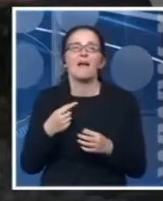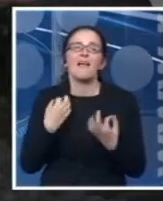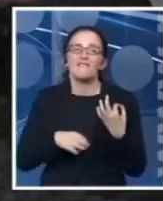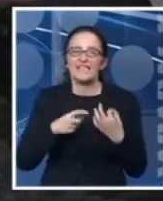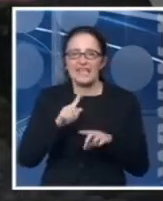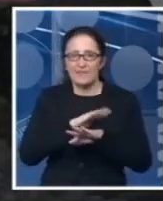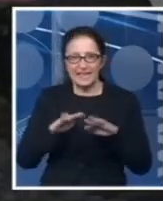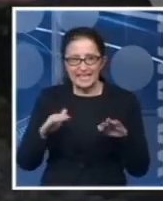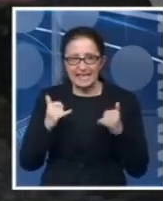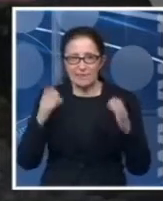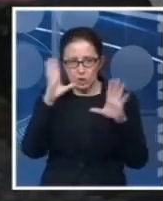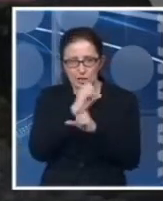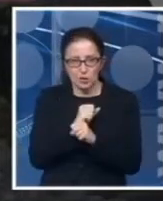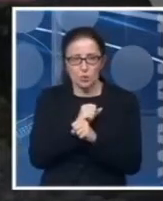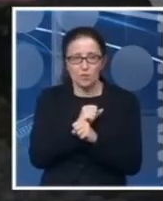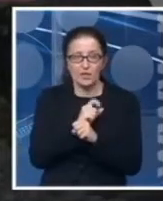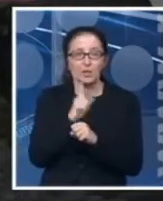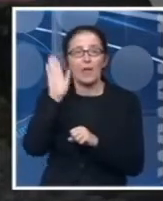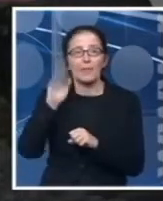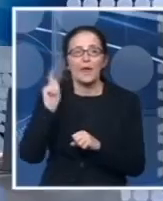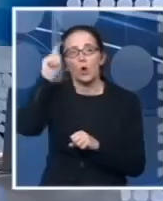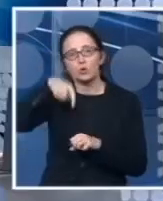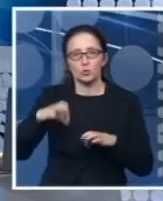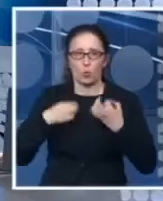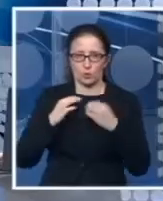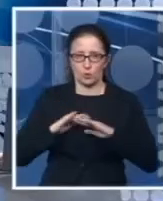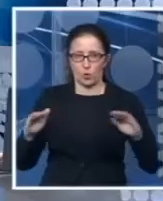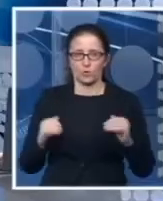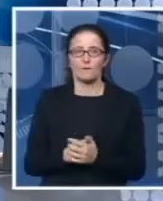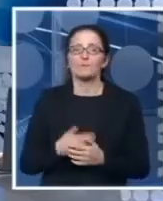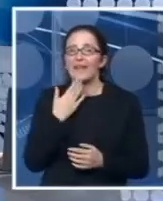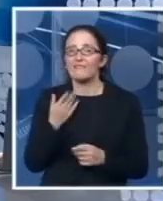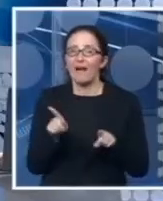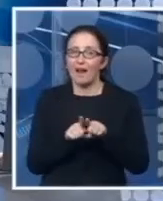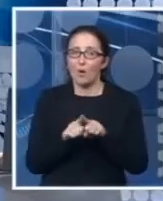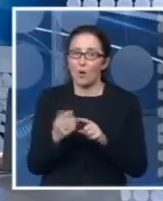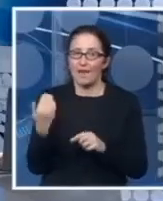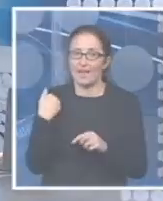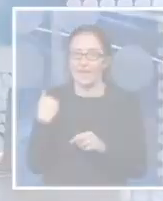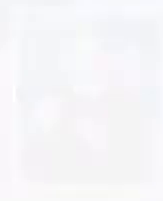završava večeras nego rano ujutru. Ivanka. Hvala vam kolegija na javljanju za dnevnik.